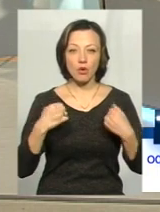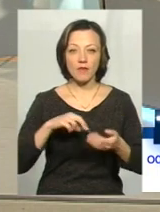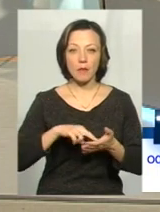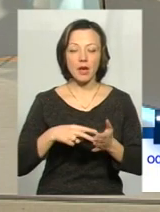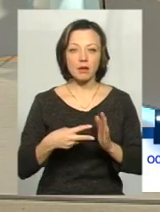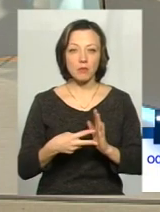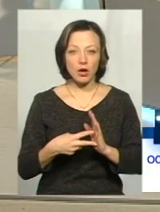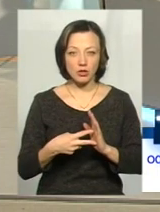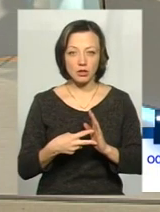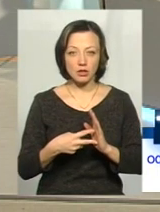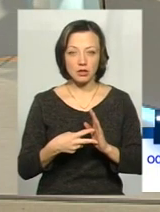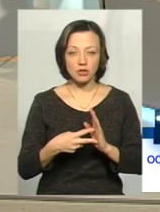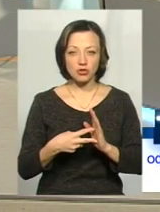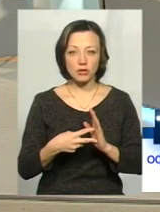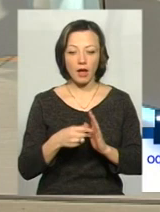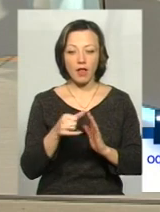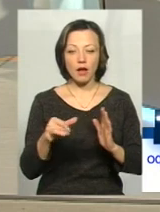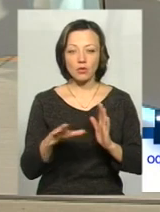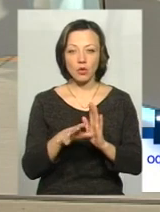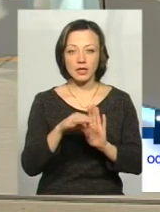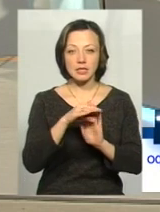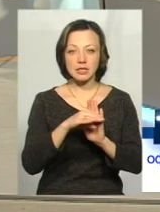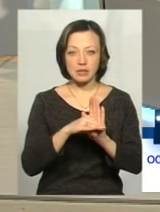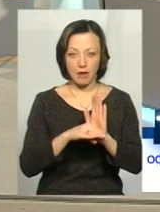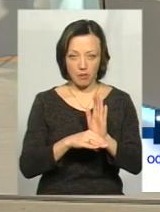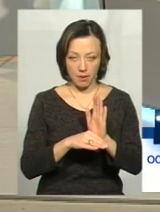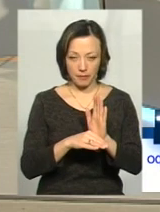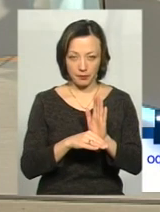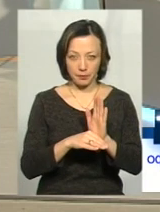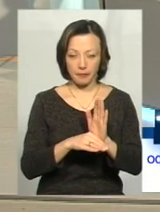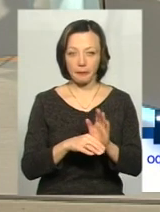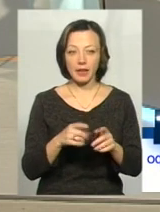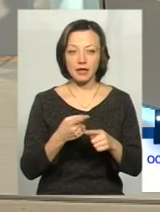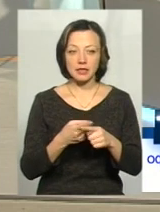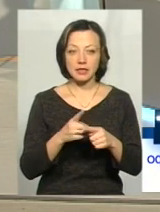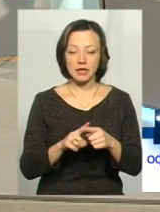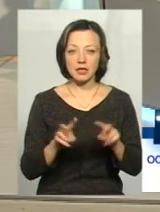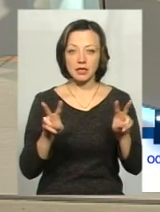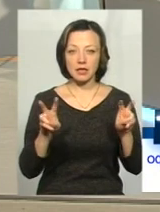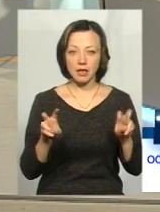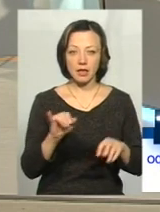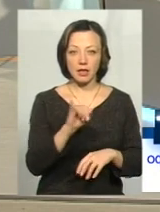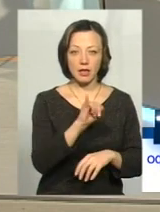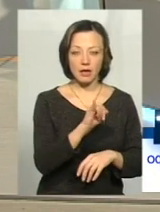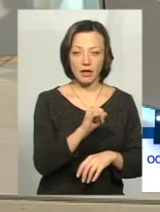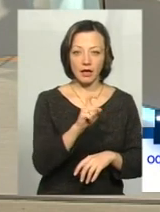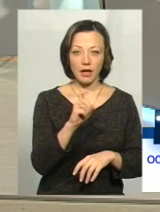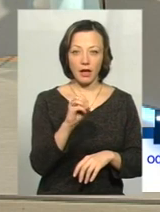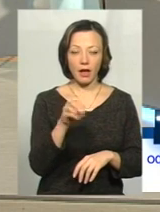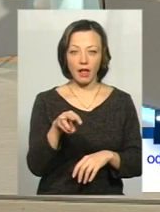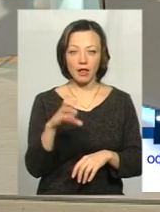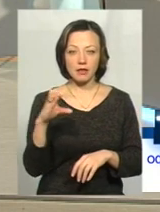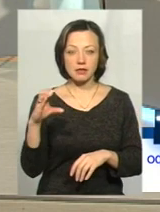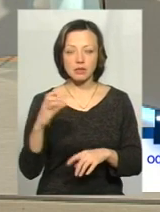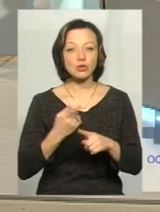електронна система охорони здоров'я. Її назва буде E-Health. Що ця